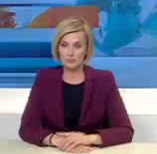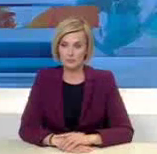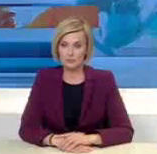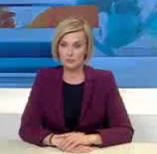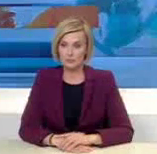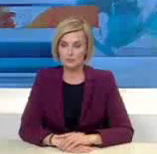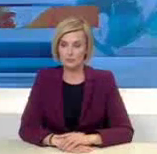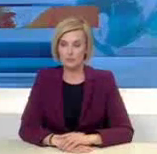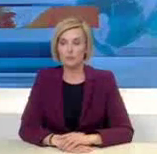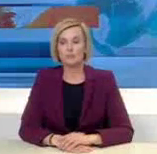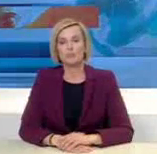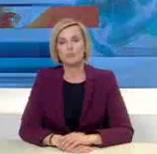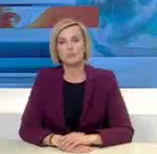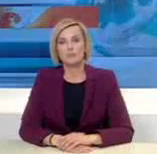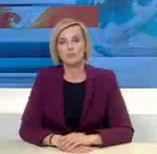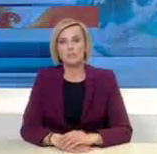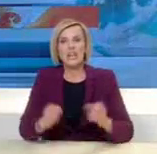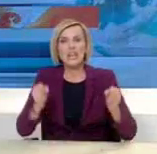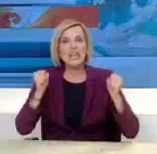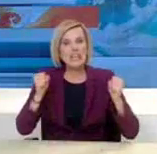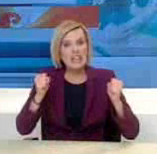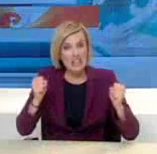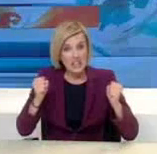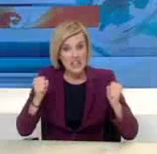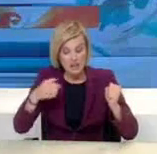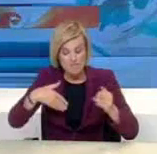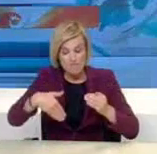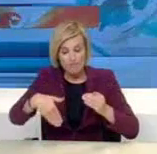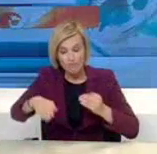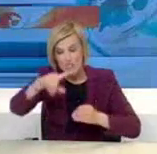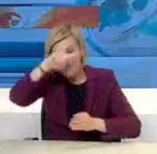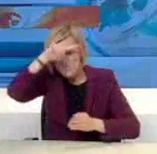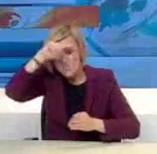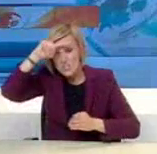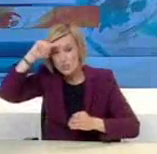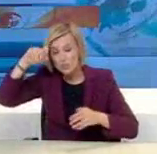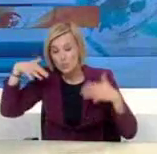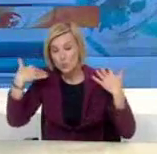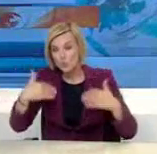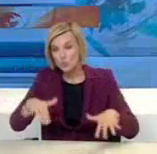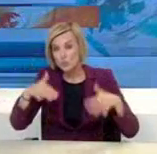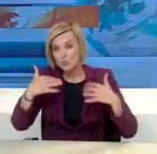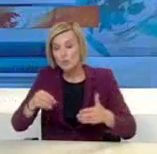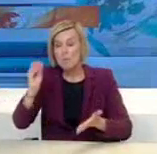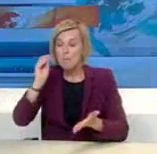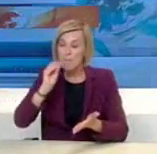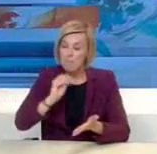Το σύστημα υγείας θα δοκιμαστεί τις επόμενες ημέρες. Για μία ακόμη φορά